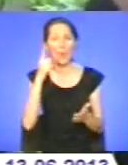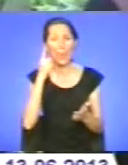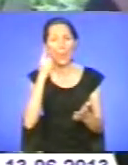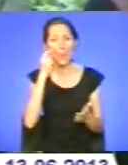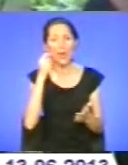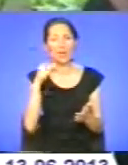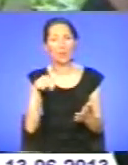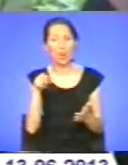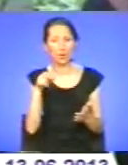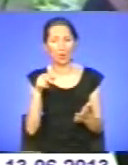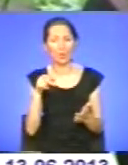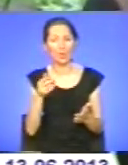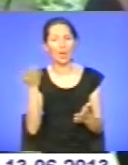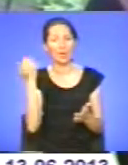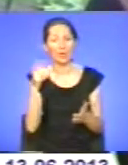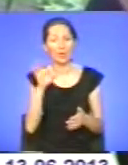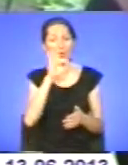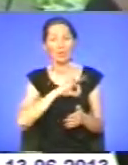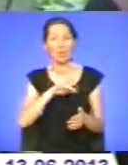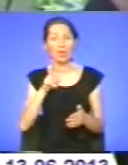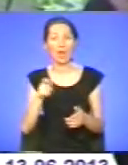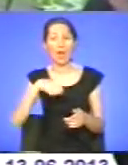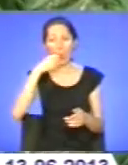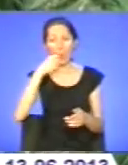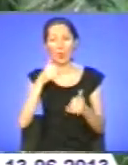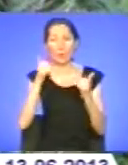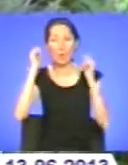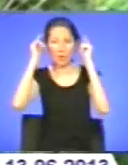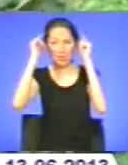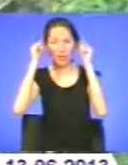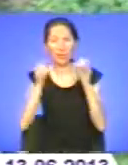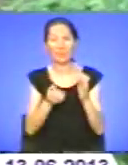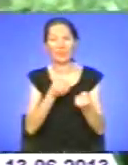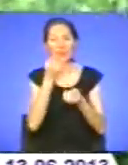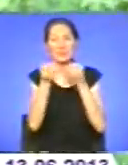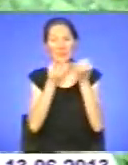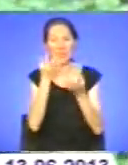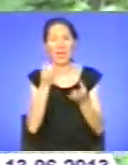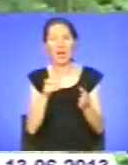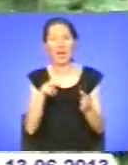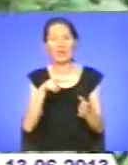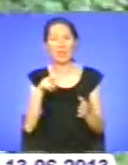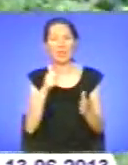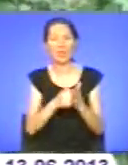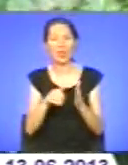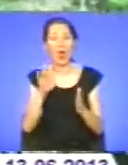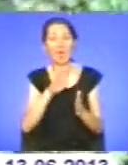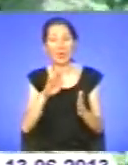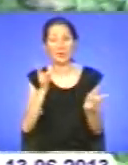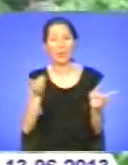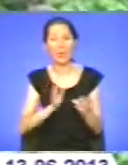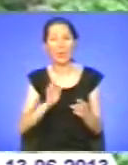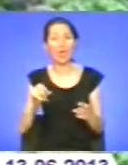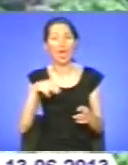її використовували як корм для сільськосподарських тварин. Вона цвіте із липня по вересень. Треба бути